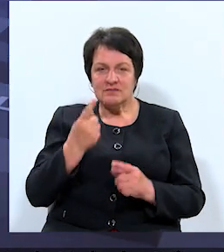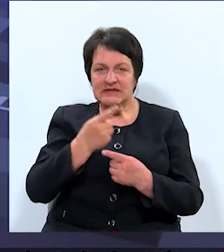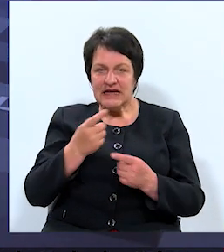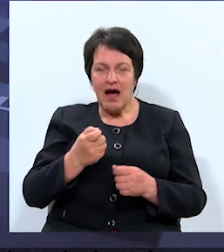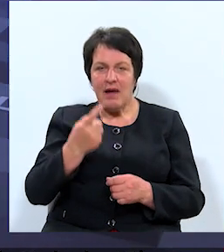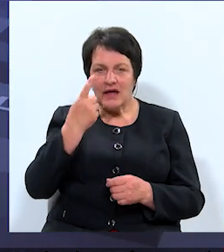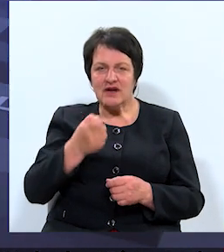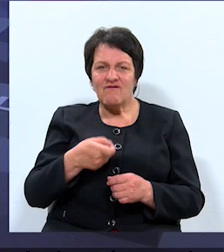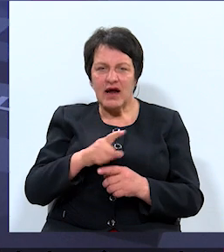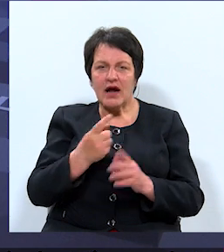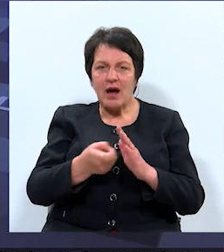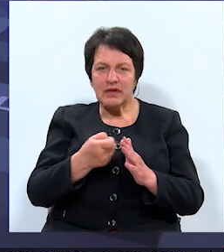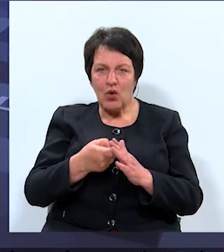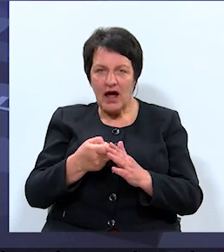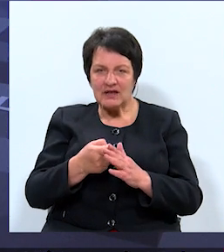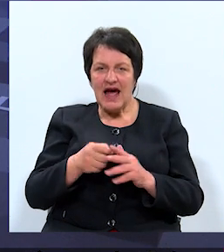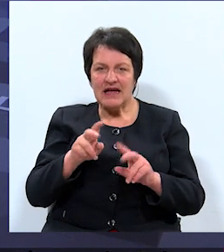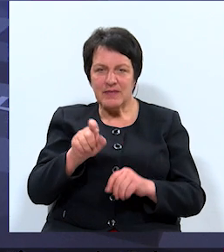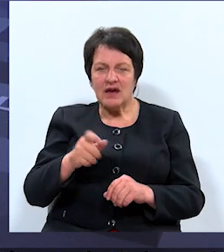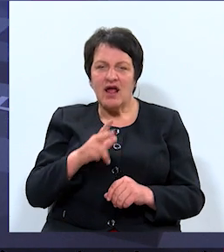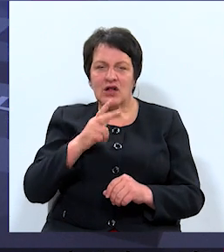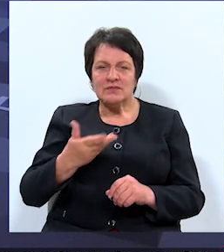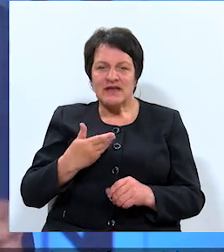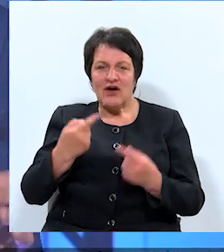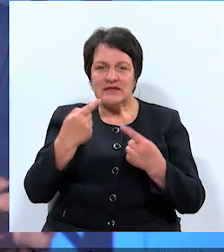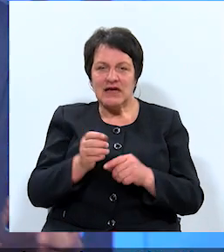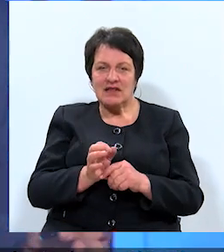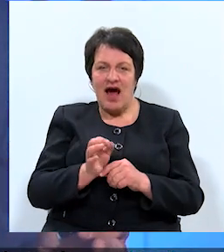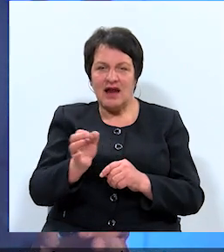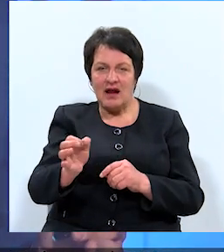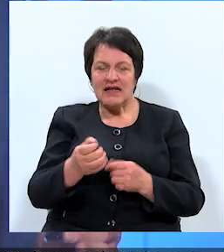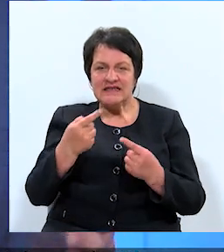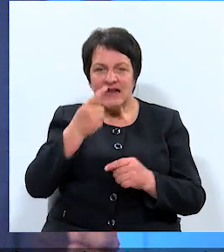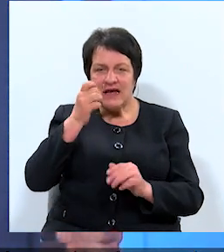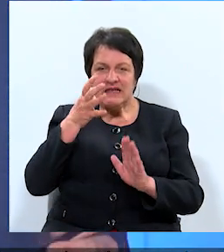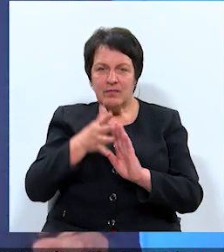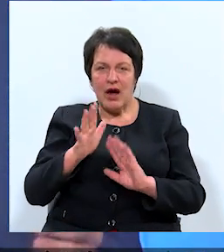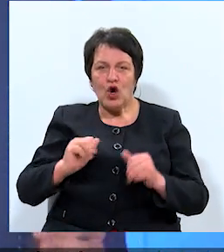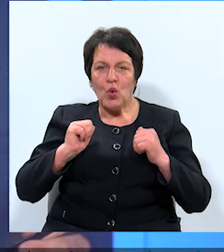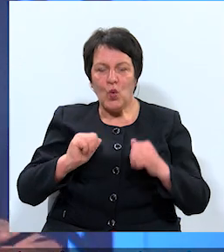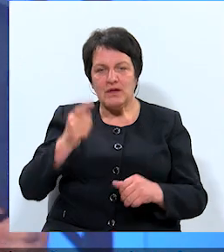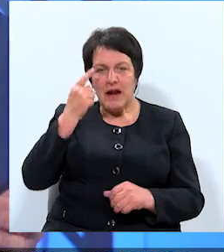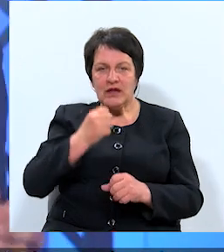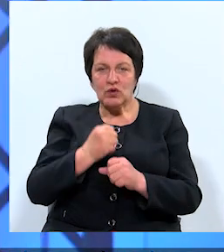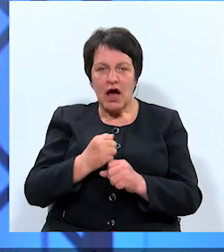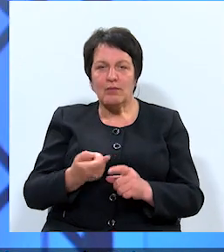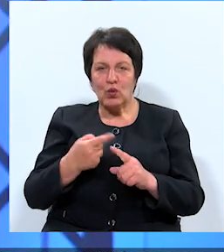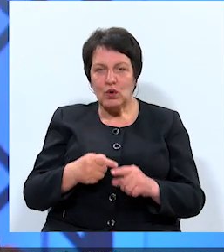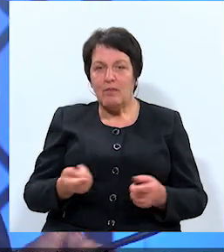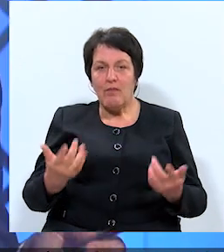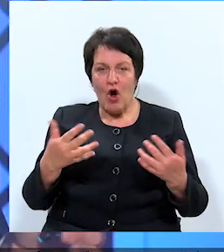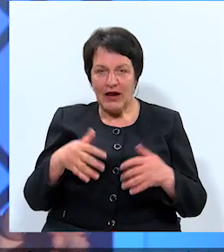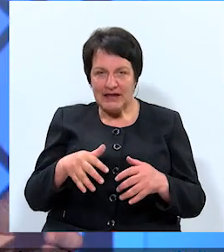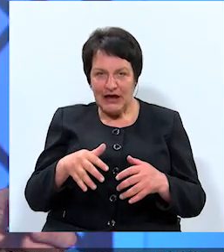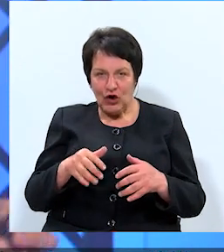atzinušie vairāk aptaujāti eksperti, Daugavpils dzīvojot citā realitātē, citā izpratnē par godprātīgu darbu un politiku.